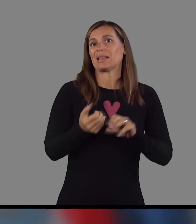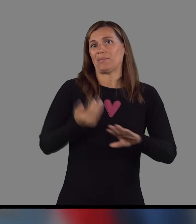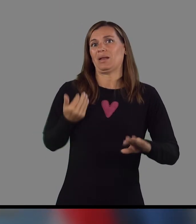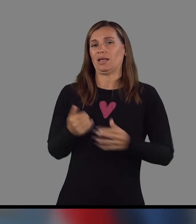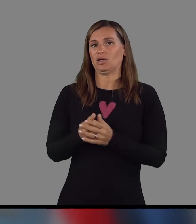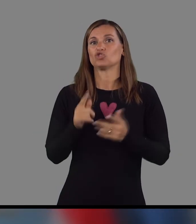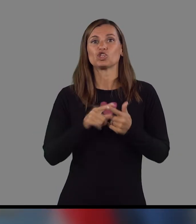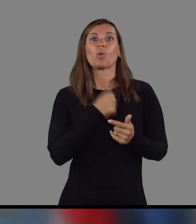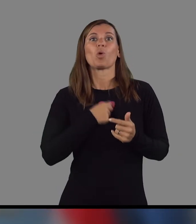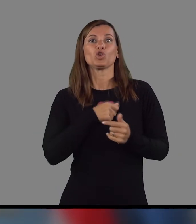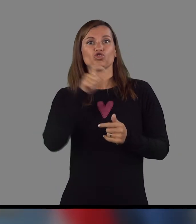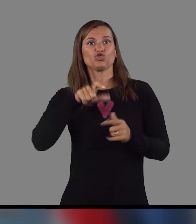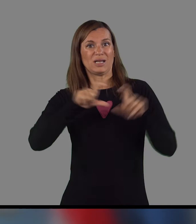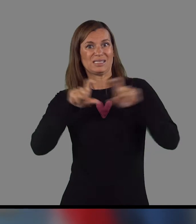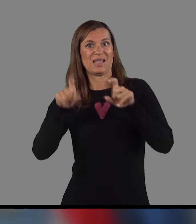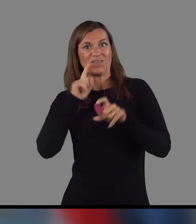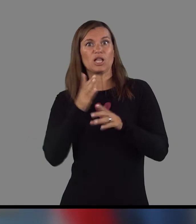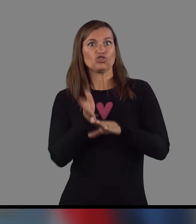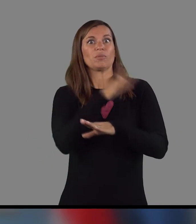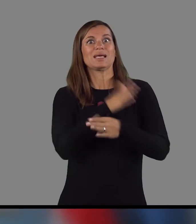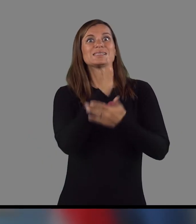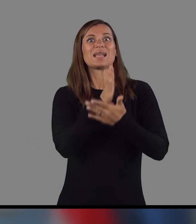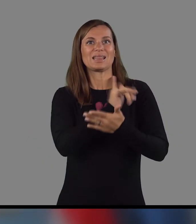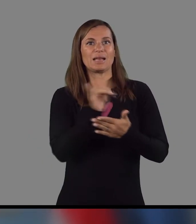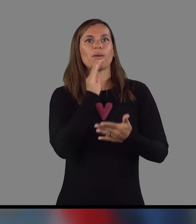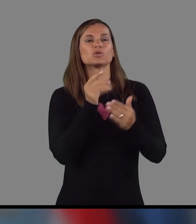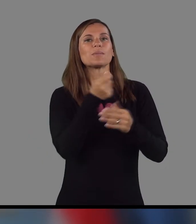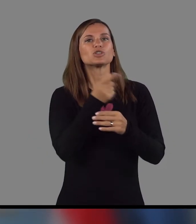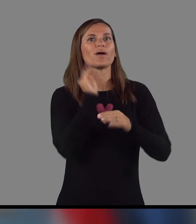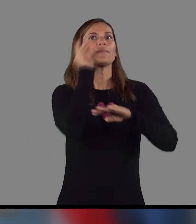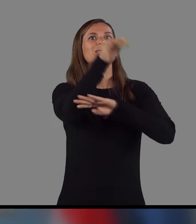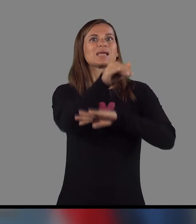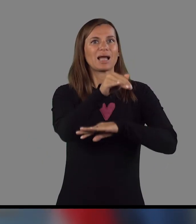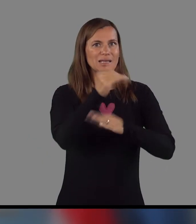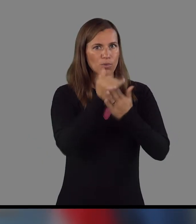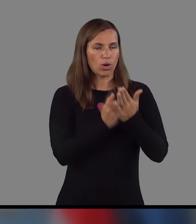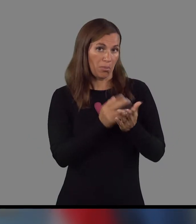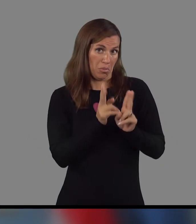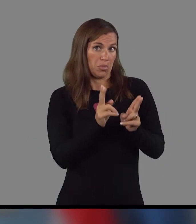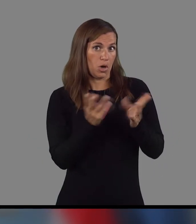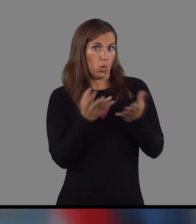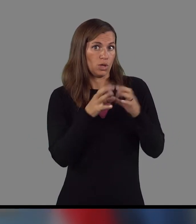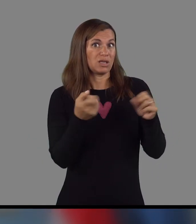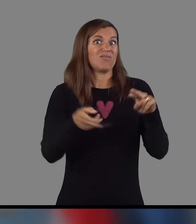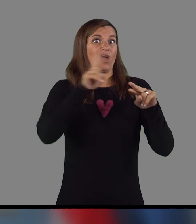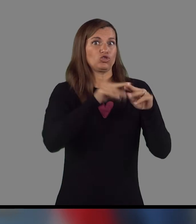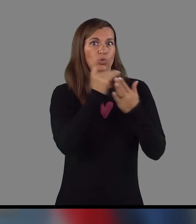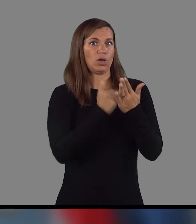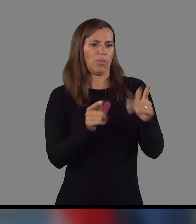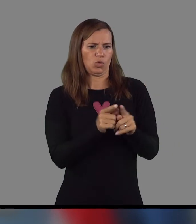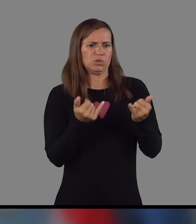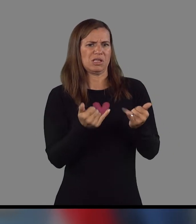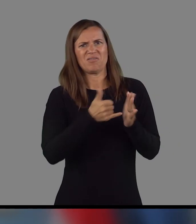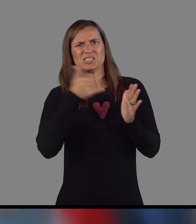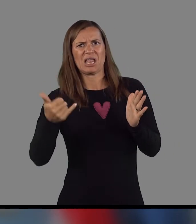sprejet prej, verjetno, če bi bolnišnice vedeli že sredi leta, da jim boste plačevali preseganje programa, bi verjetno tudi lahko naredile več programa, kot ga